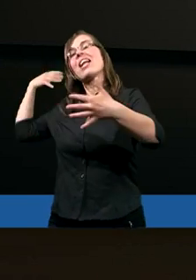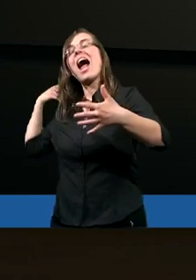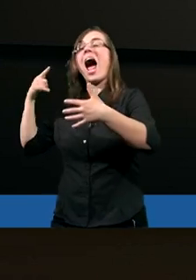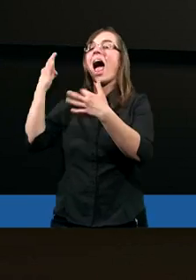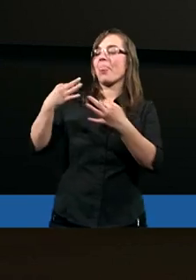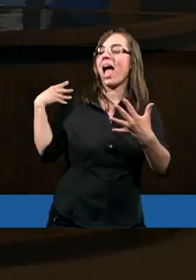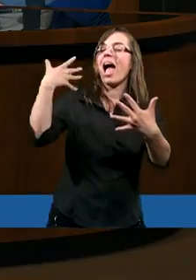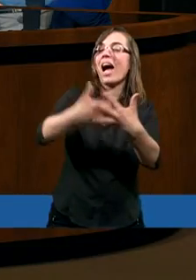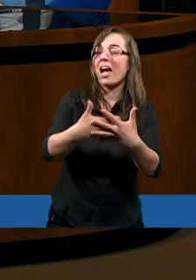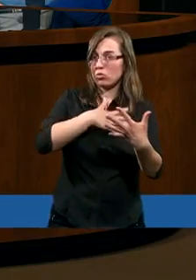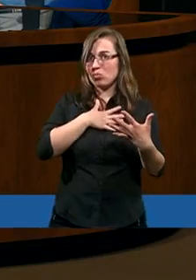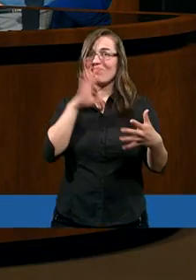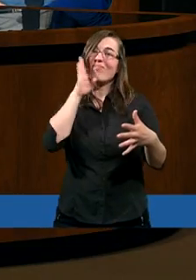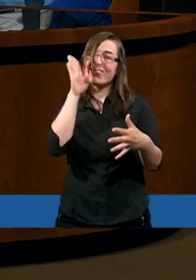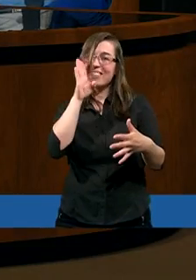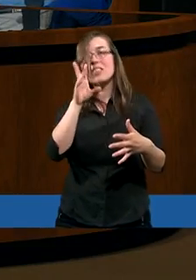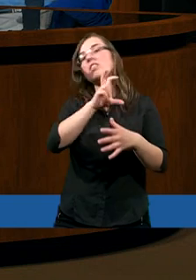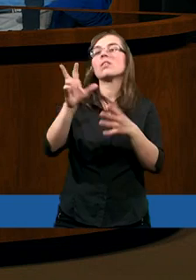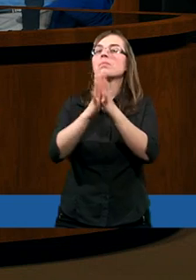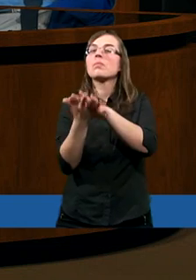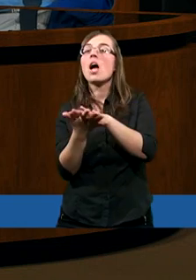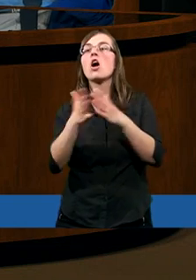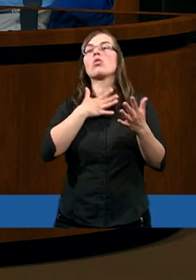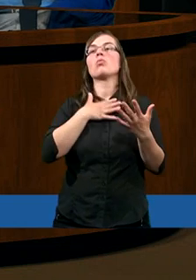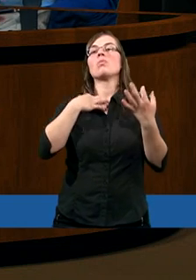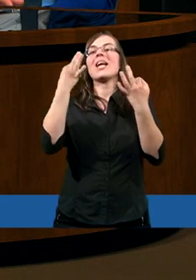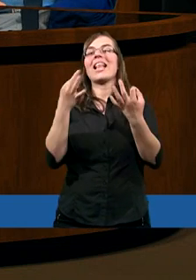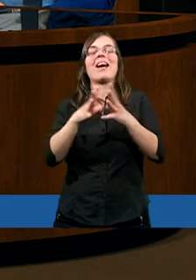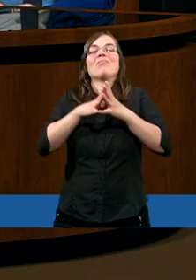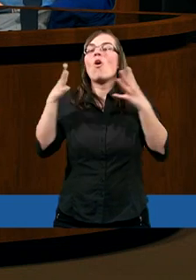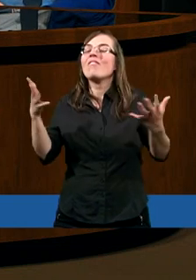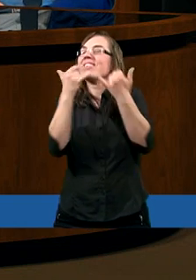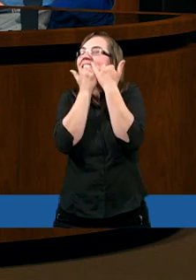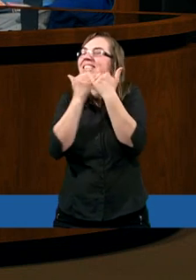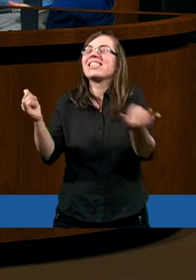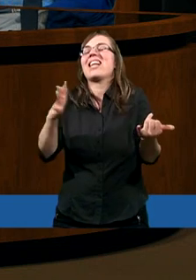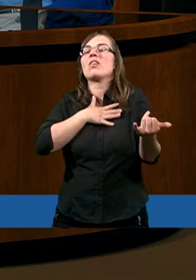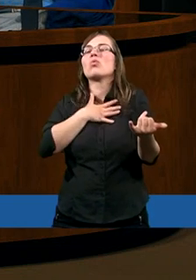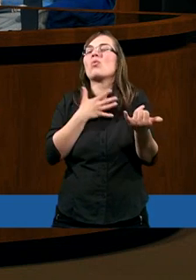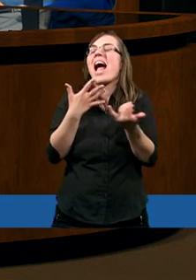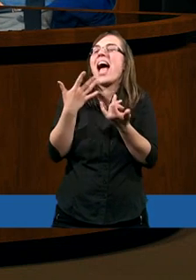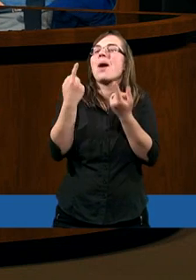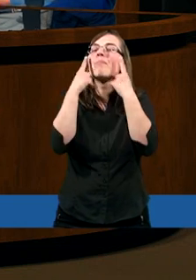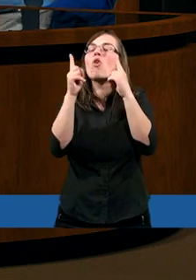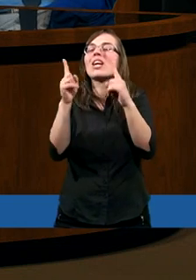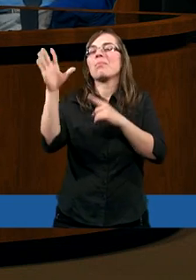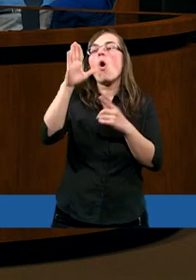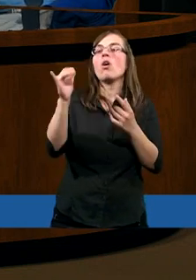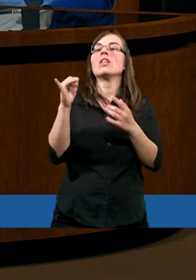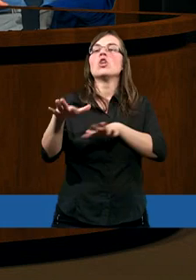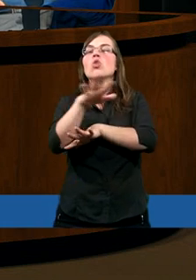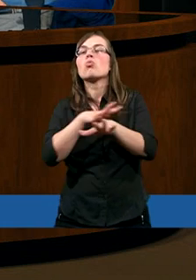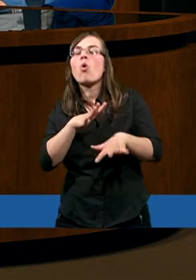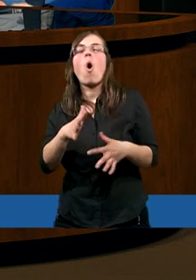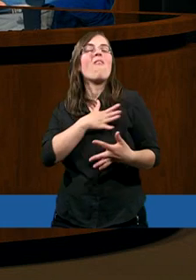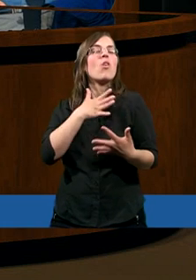tacy sami? No, mi się powiększyły zakola i lekka łysina się pojawia, tak fizycznie, ale duchowo to